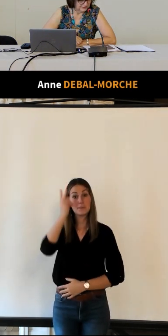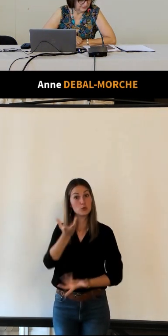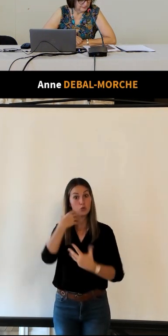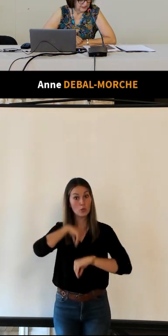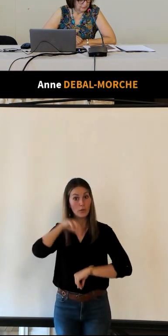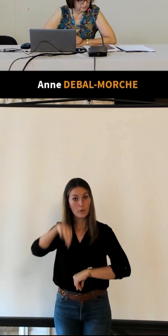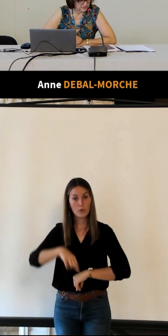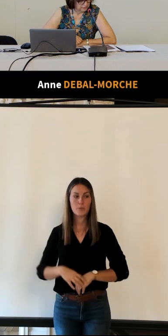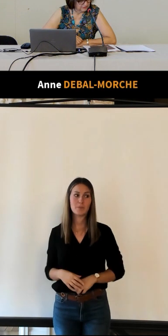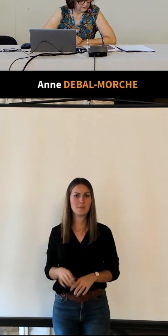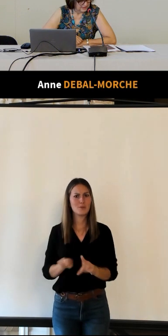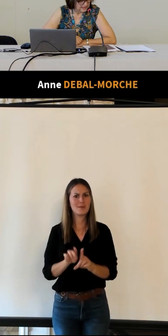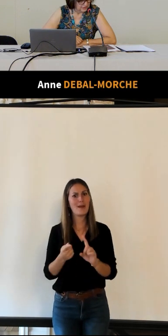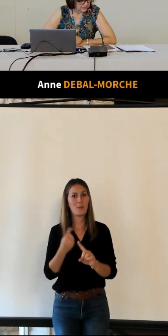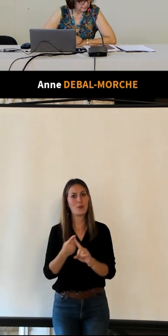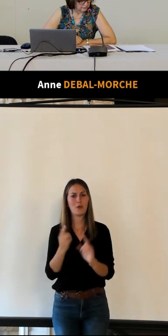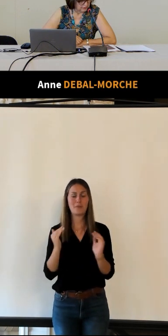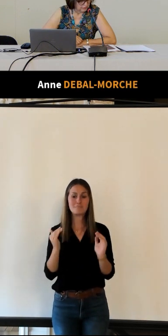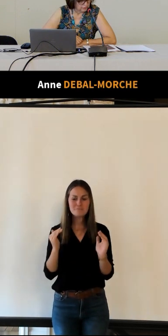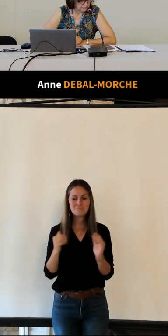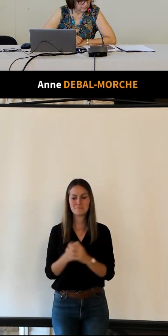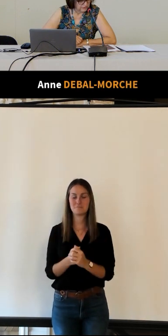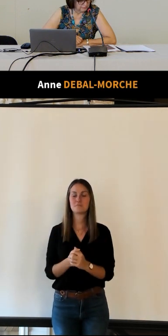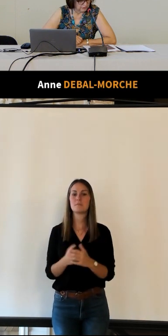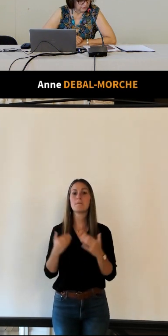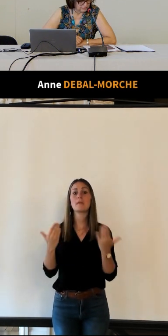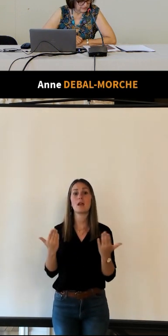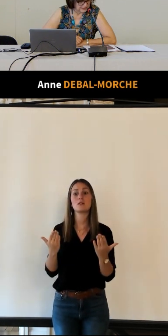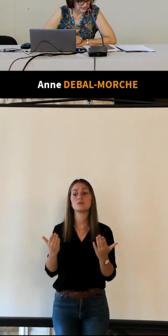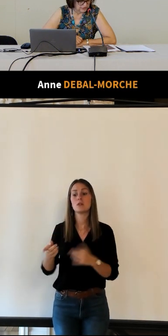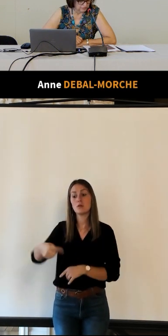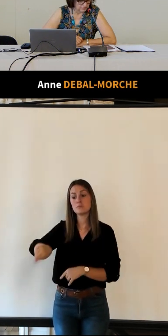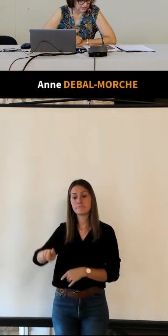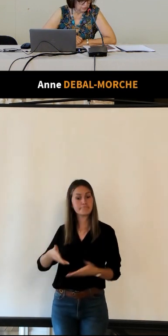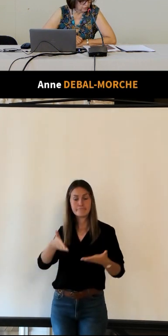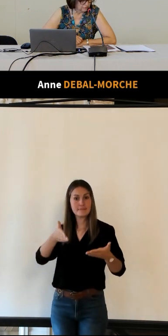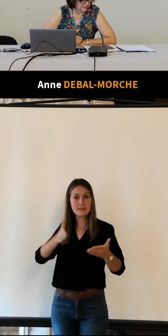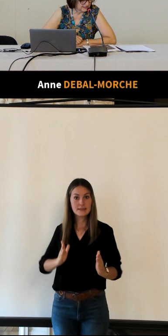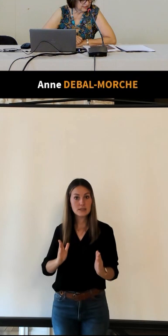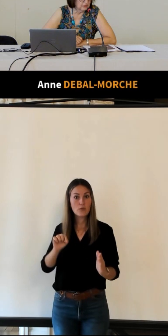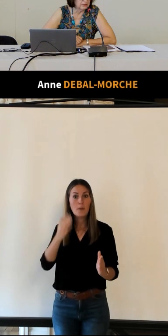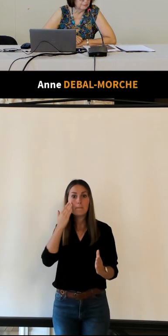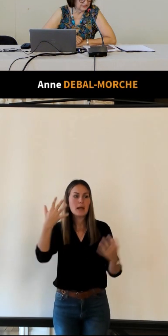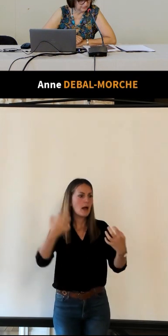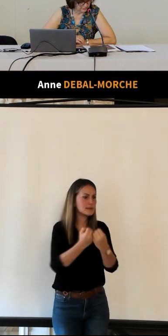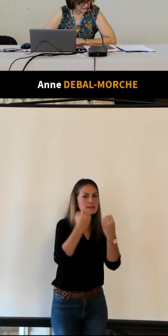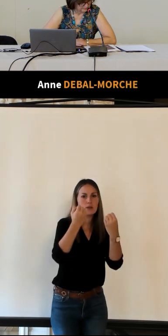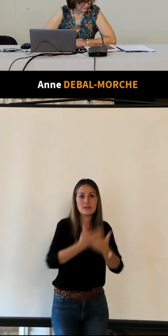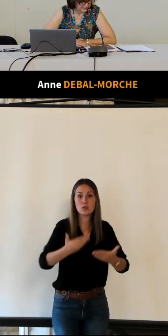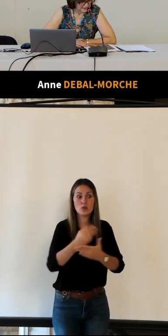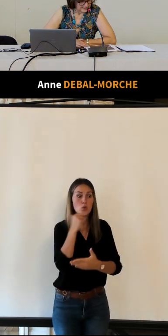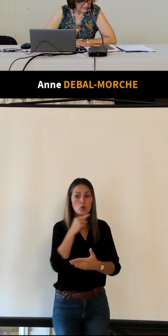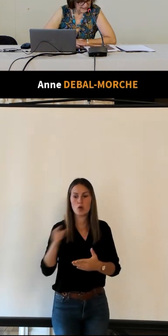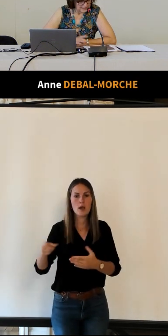ce qui est peut-être un peu le plus important elles doivent ensuite pouvoir prendre d'heureuses décisions en cas d'urgence d'accident en particulier